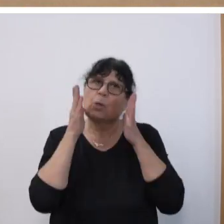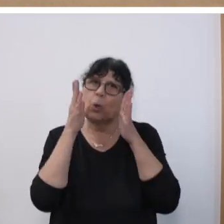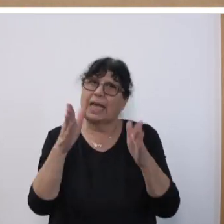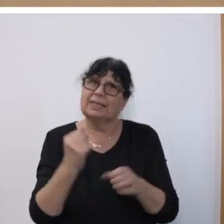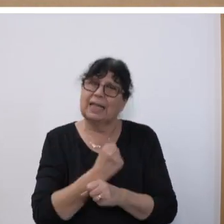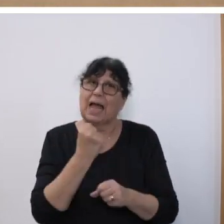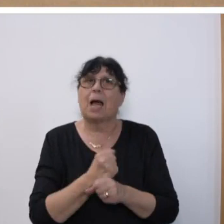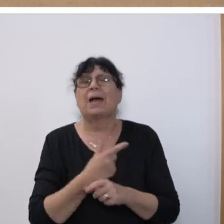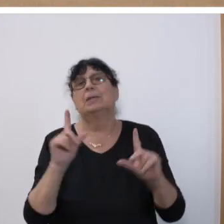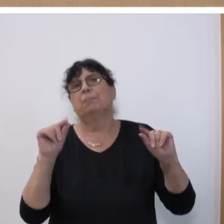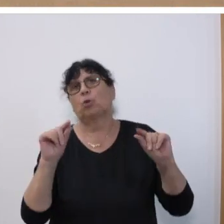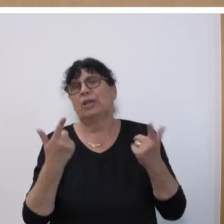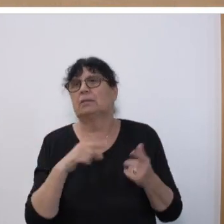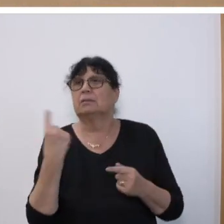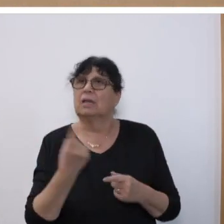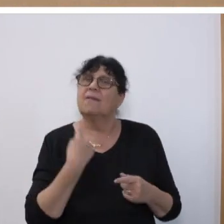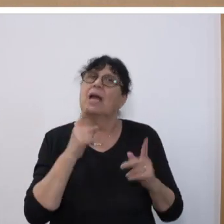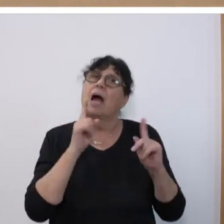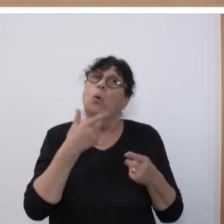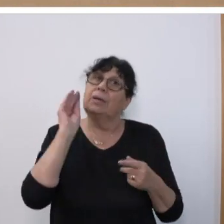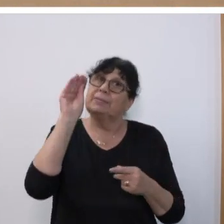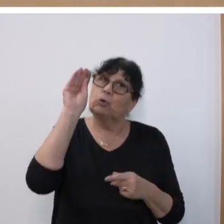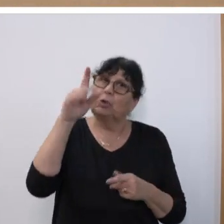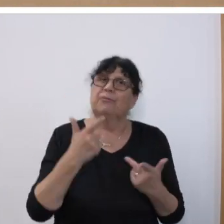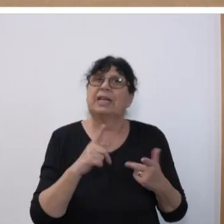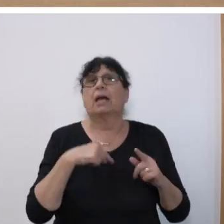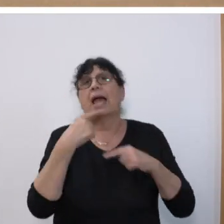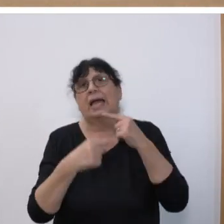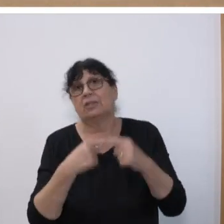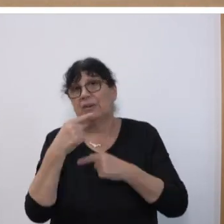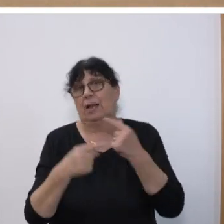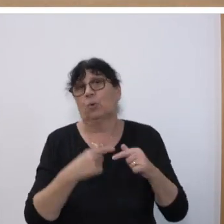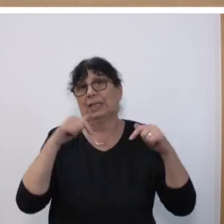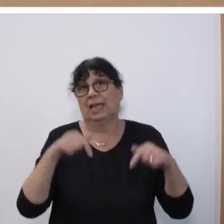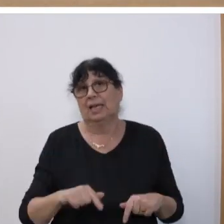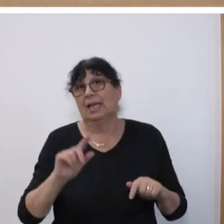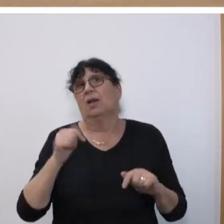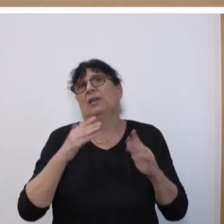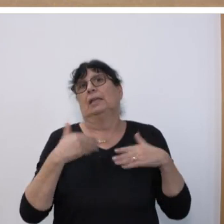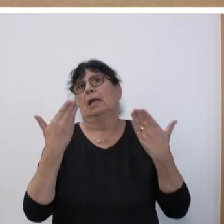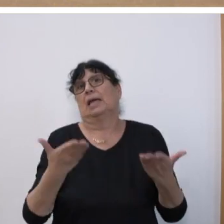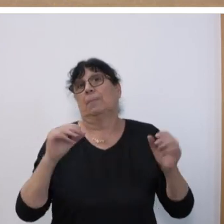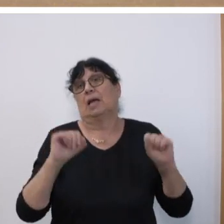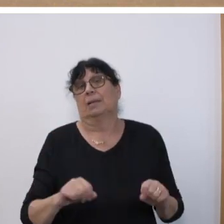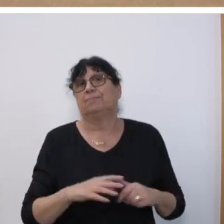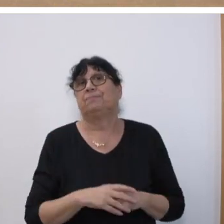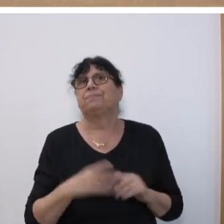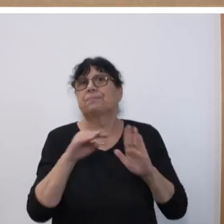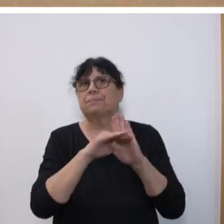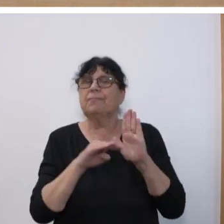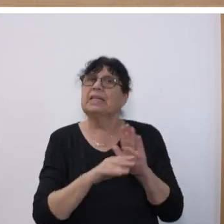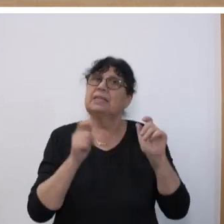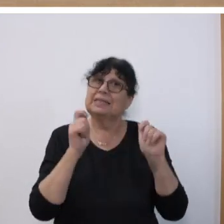Technologieneutral bedeutet, dass wir im Grunde genommen auch zukünftige Entwicklungen hier wiedergeben können. Der Gesetzentwurf